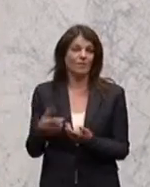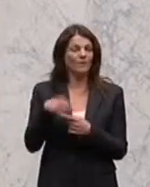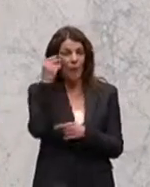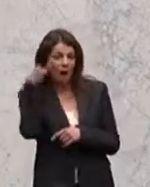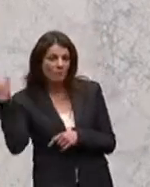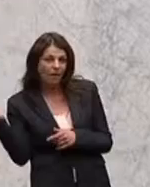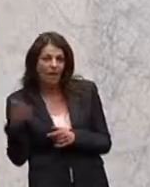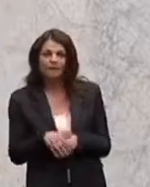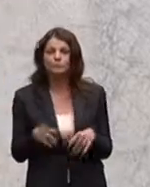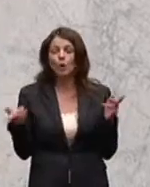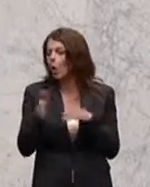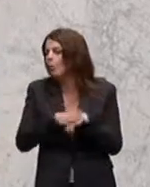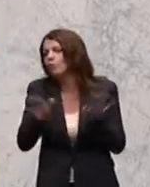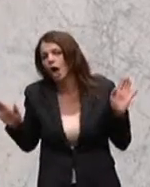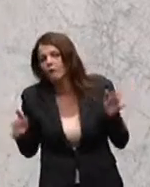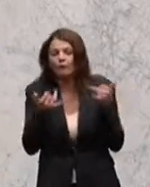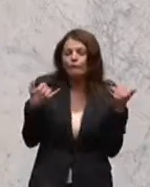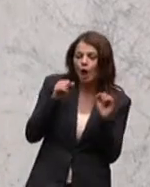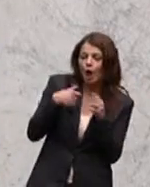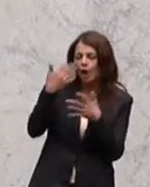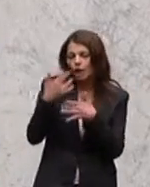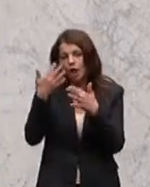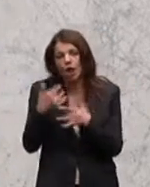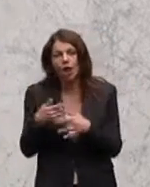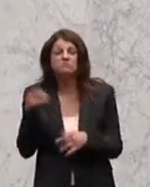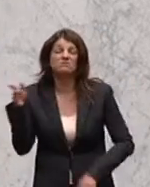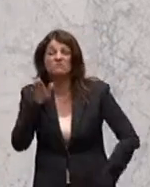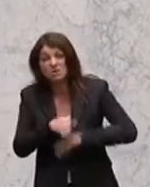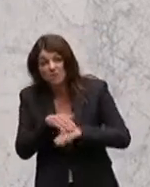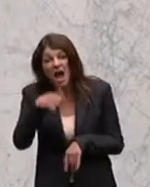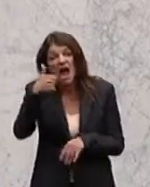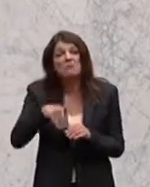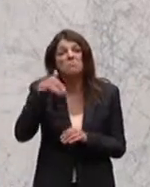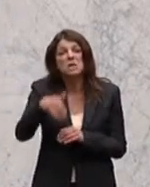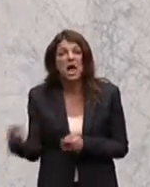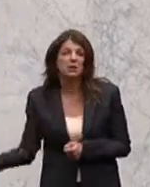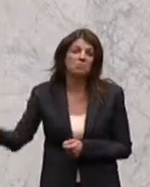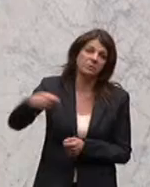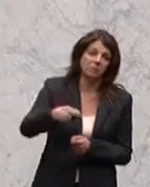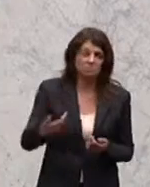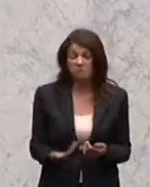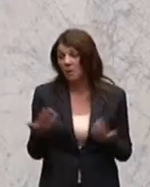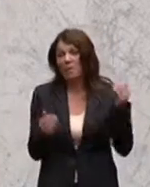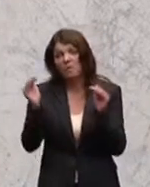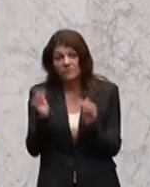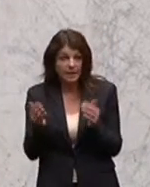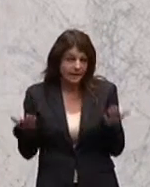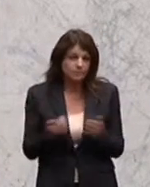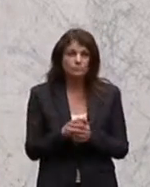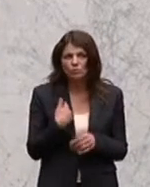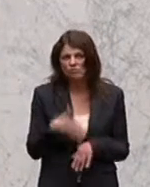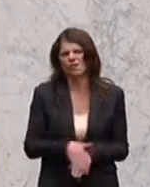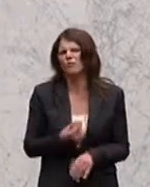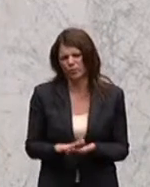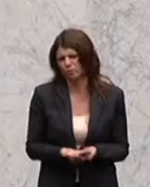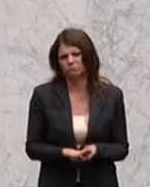je nachdem, wie man es rechnet, maximal eine Milliarde beitragen, möglicherweise sogar weniger. Und ich finde,